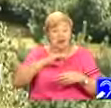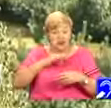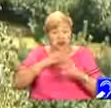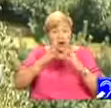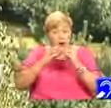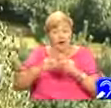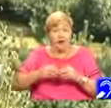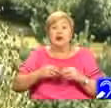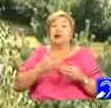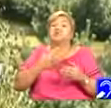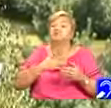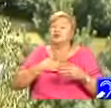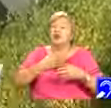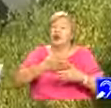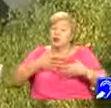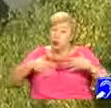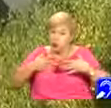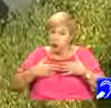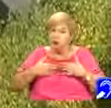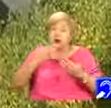Facebook decizia de azi a UNESCO.